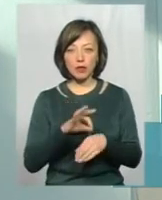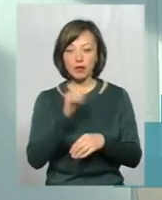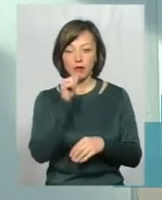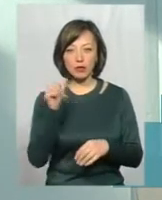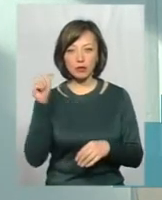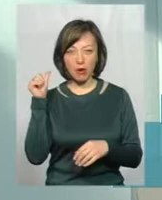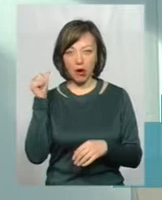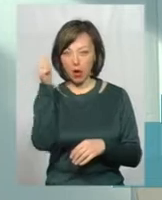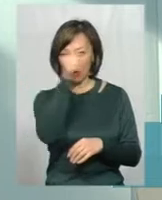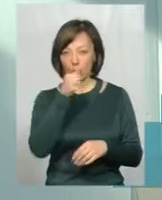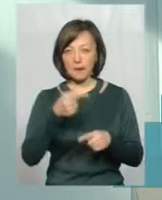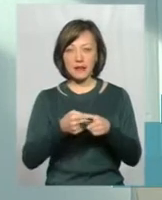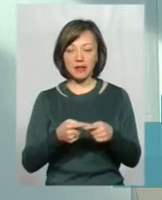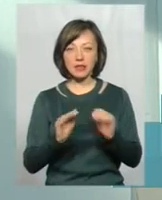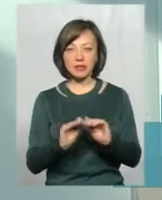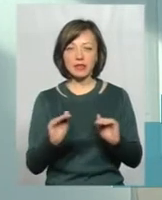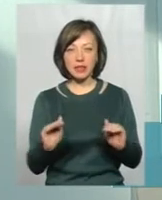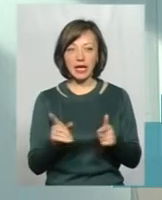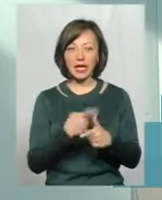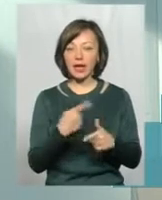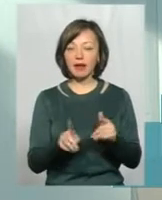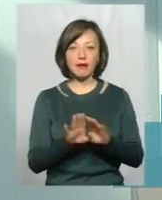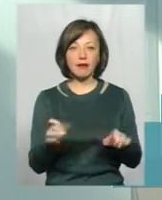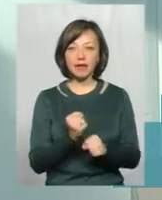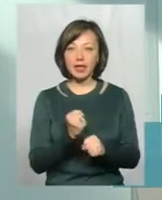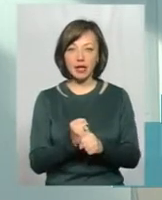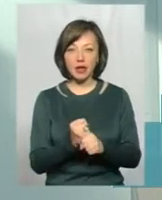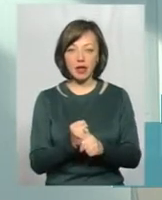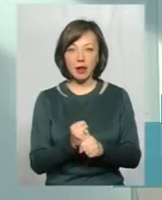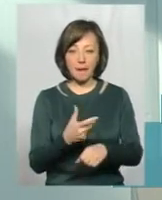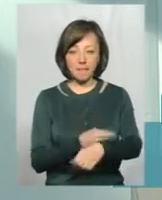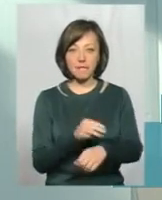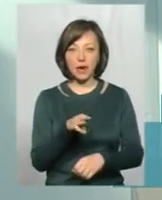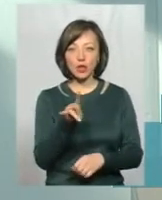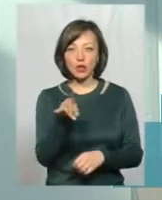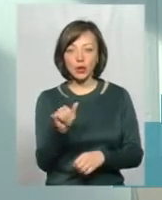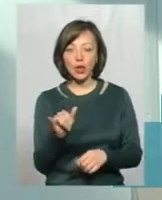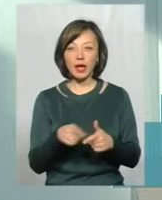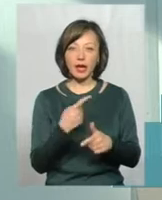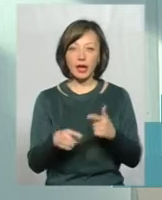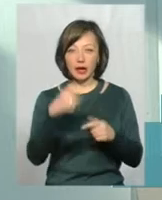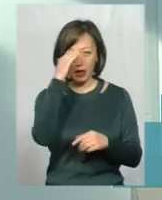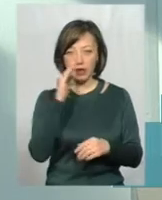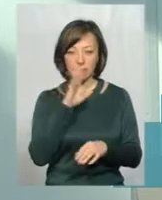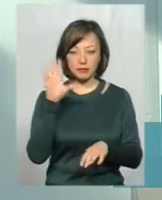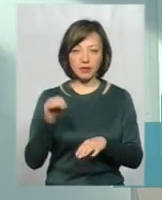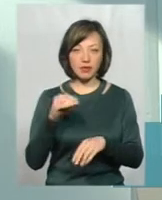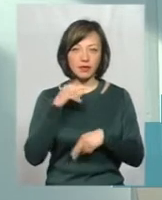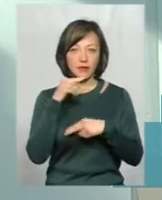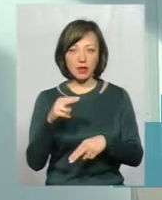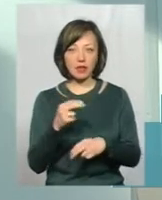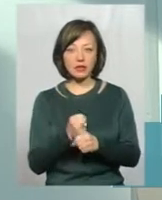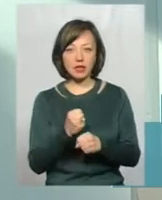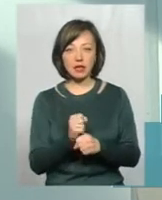прошлом году, половина дітей им или не делали реакцію МОНТУ, или просто родители не обращали внимання, якщо її